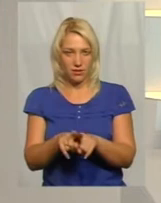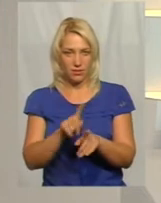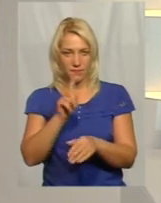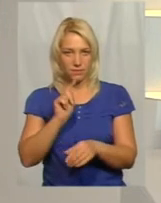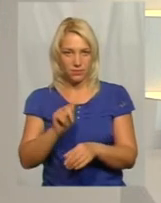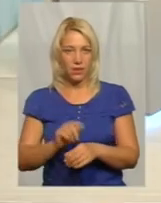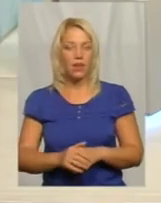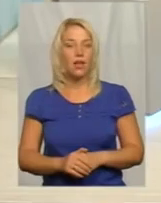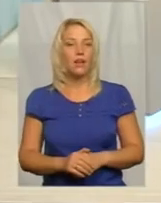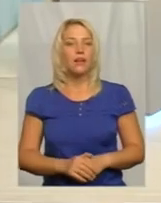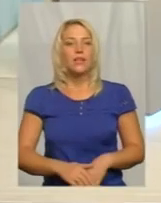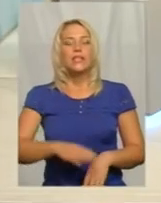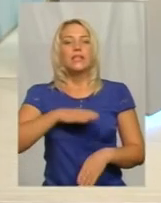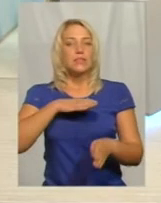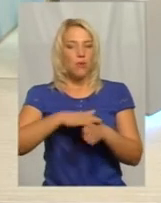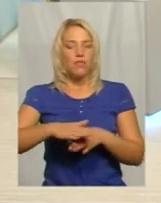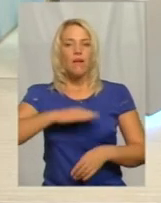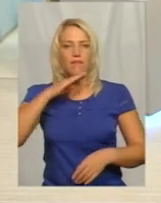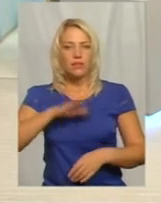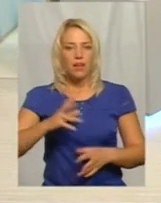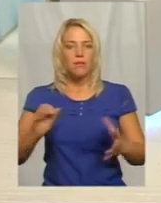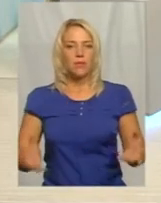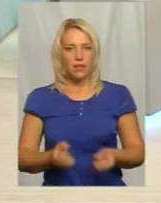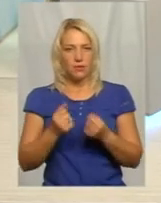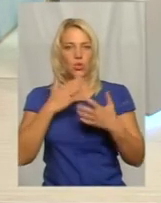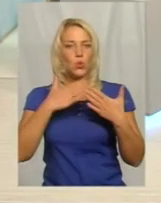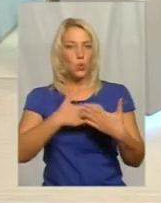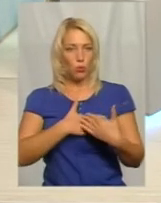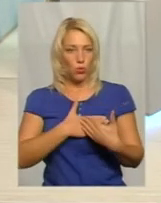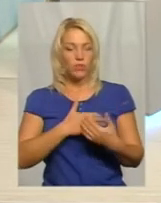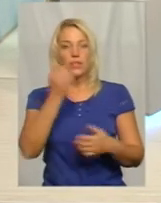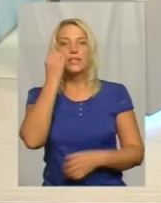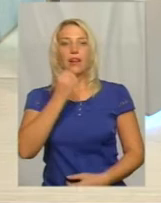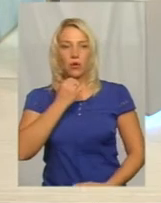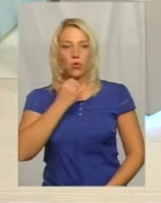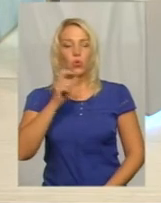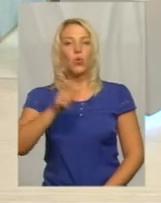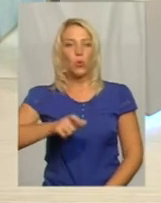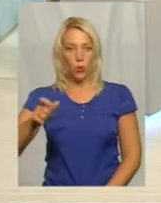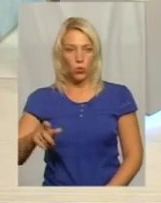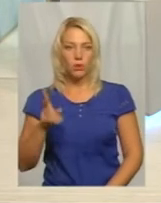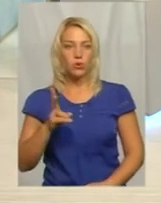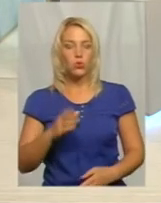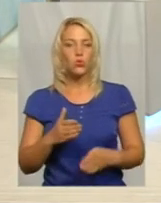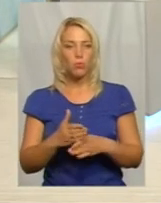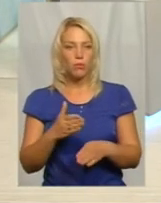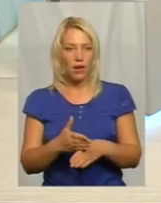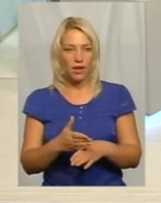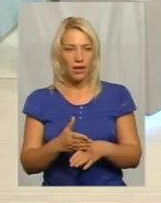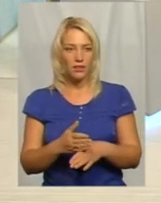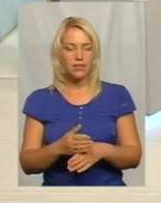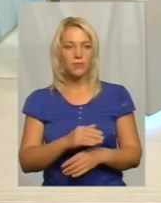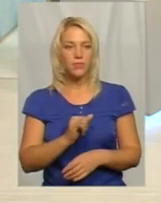Сповна хватає підтримки, любові, молитв. Дякуємо людям, які допомагають. Ми